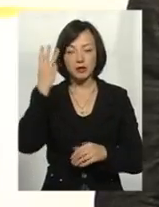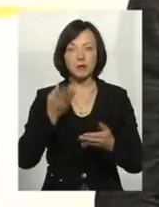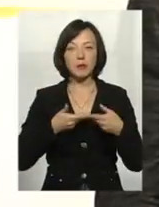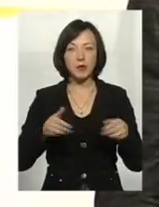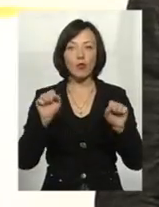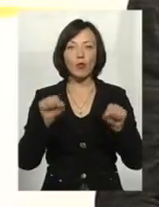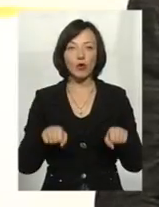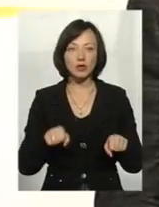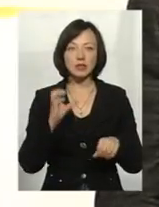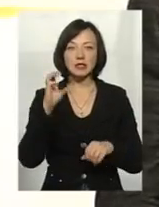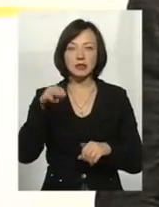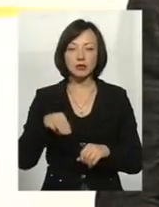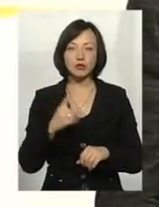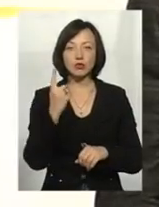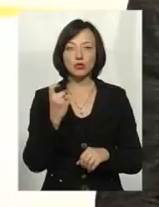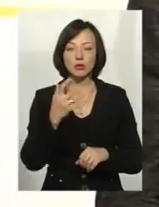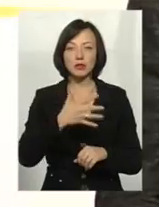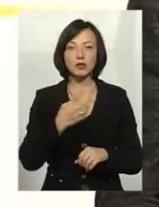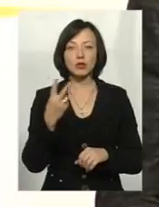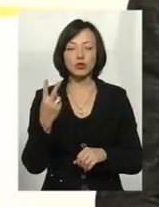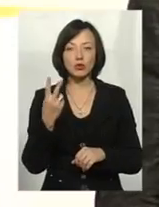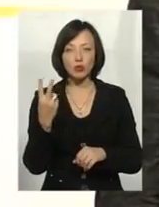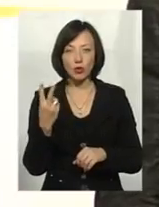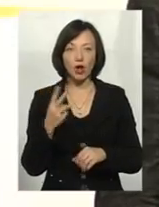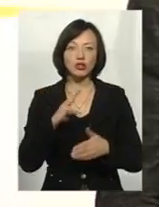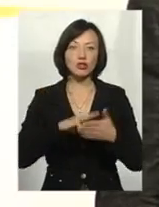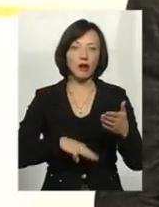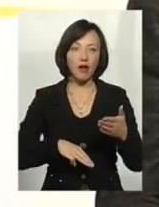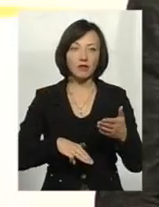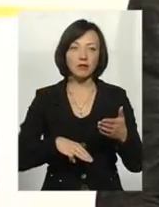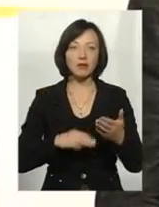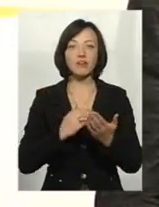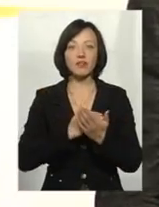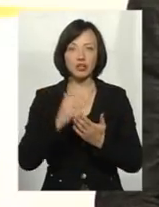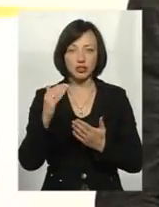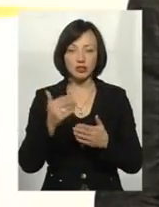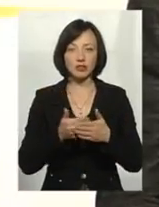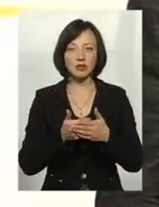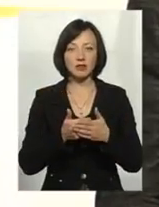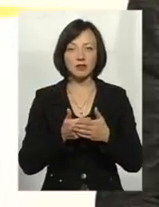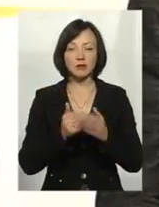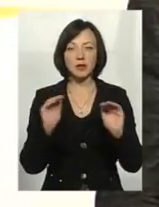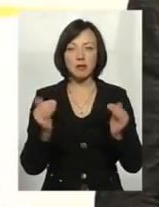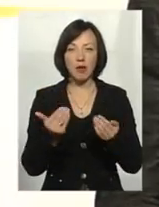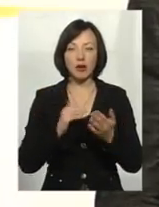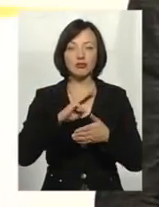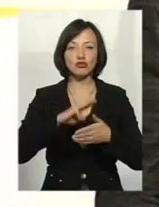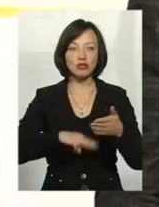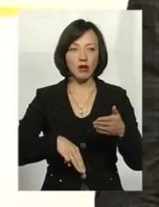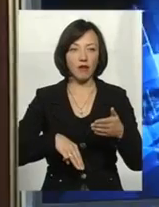ми можемо примінити статтю 152 Адмінкотексу, штраф вищий, мінімальний штраф